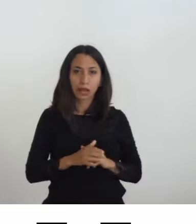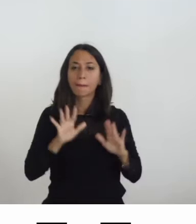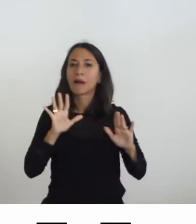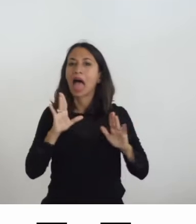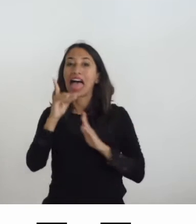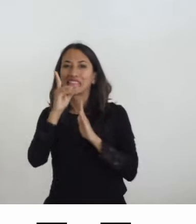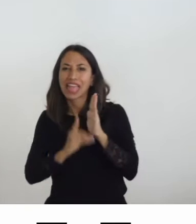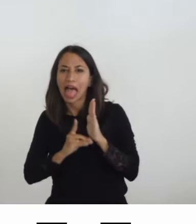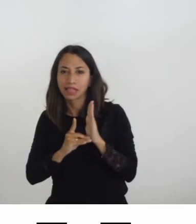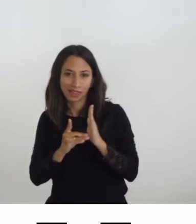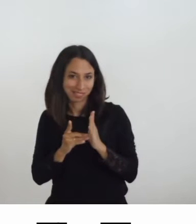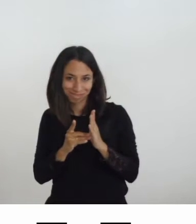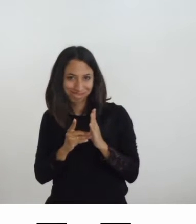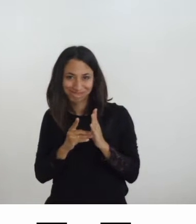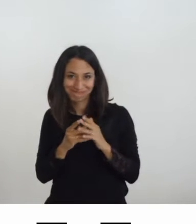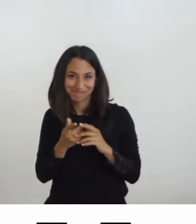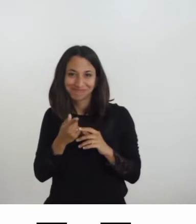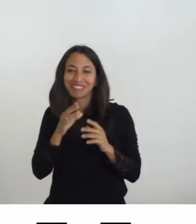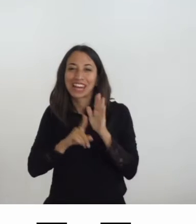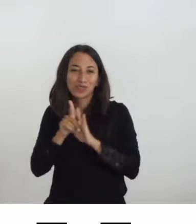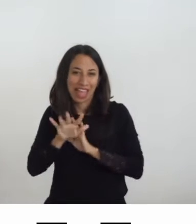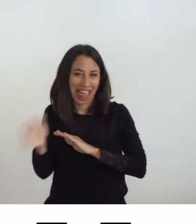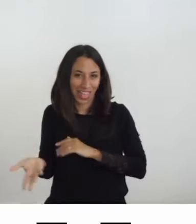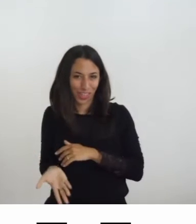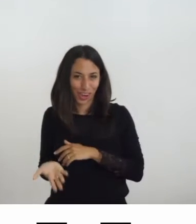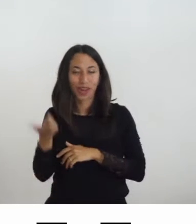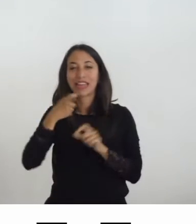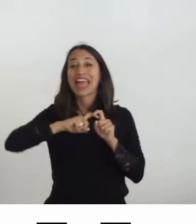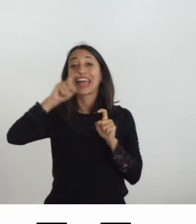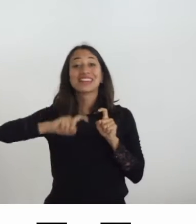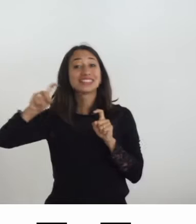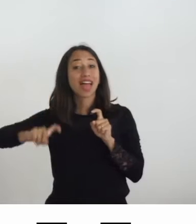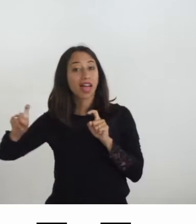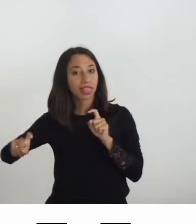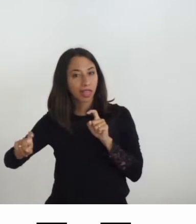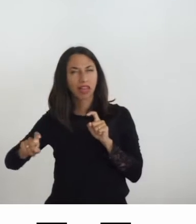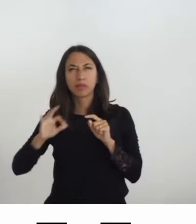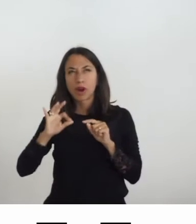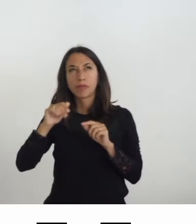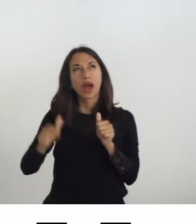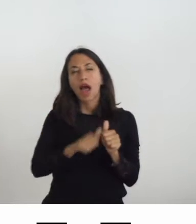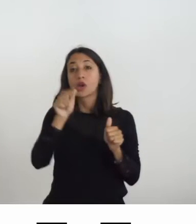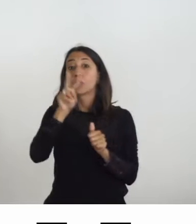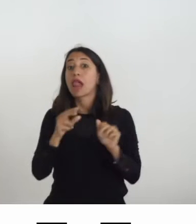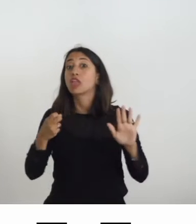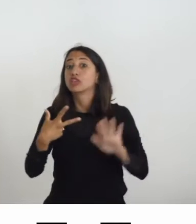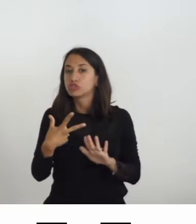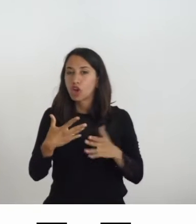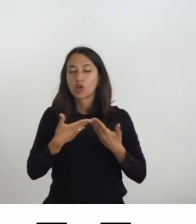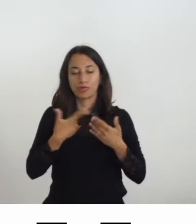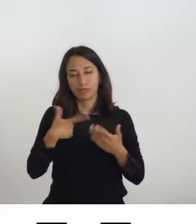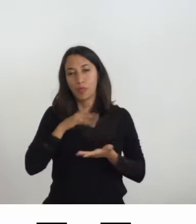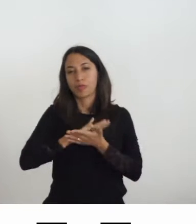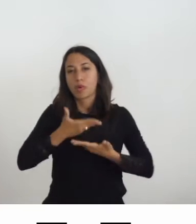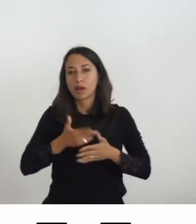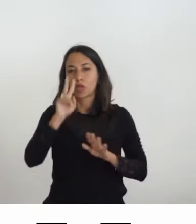perché confrontando i dati Istat, questi sono dati dell'anno 2018 pubblicati nel 2019,